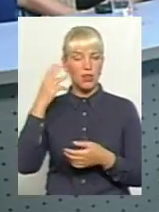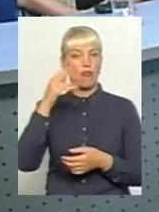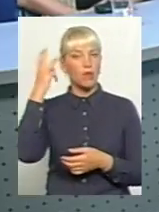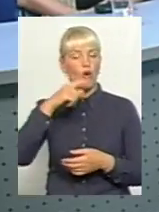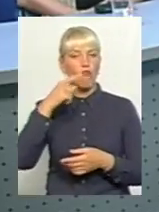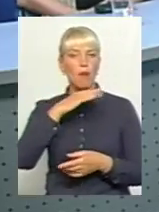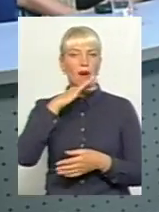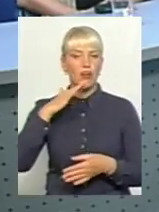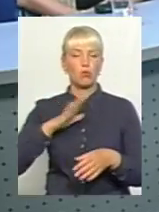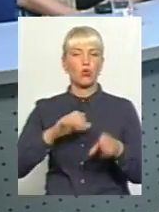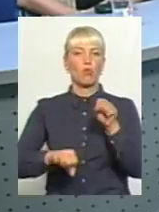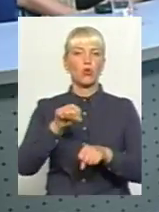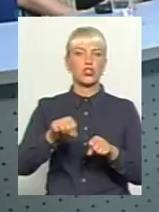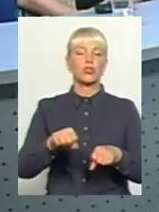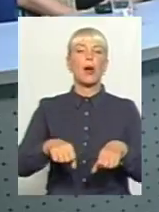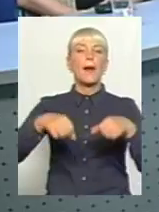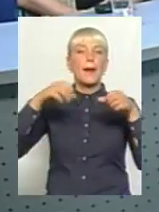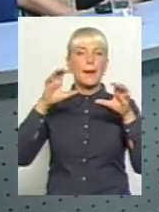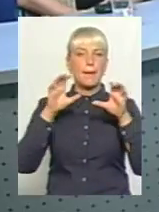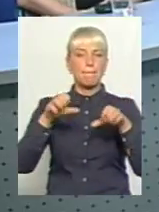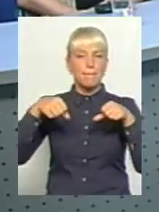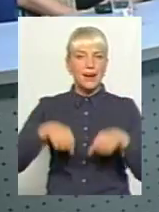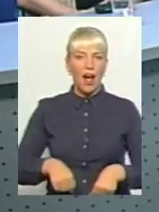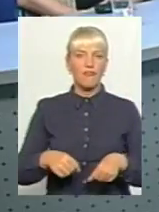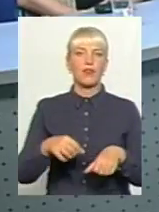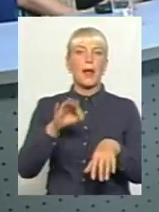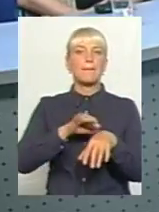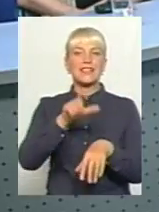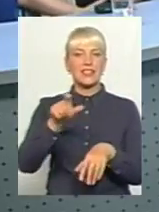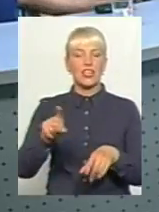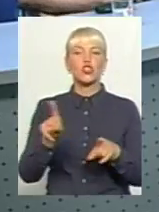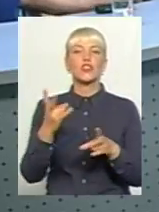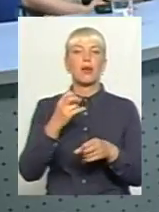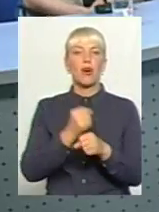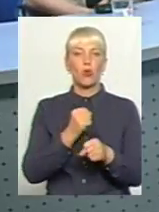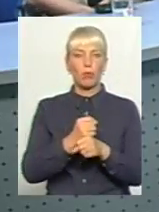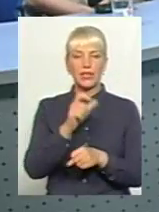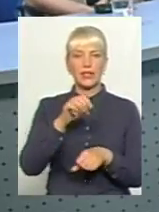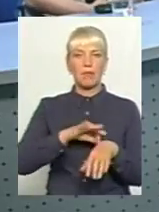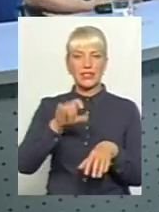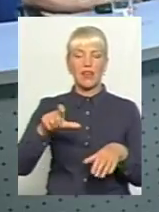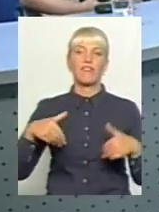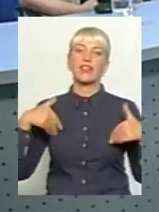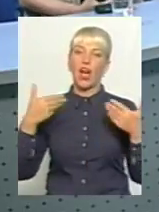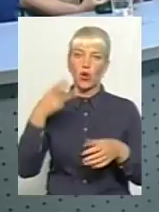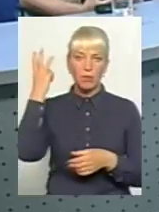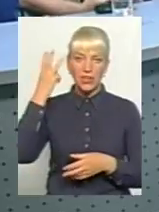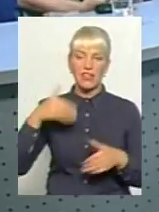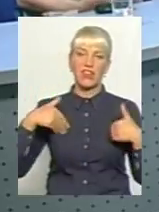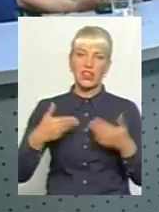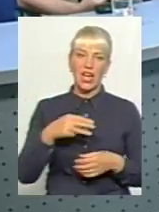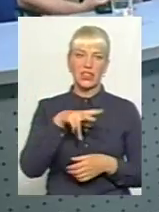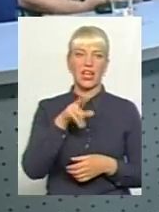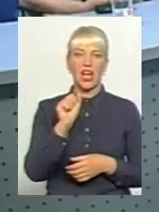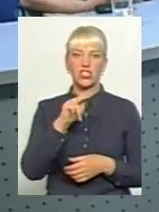дуже багато було порушено прав пацієнтів. І що в таких випадках варто робити пацієнтів? Ну, я вітаю Хмельницький, вітаю пана Борисовича, така